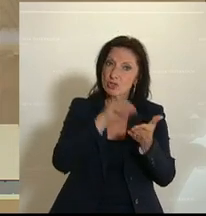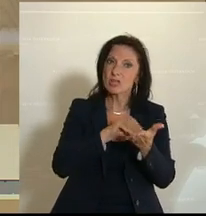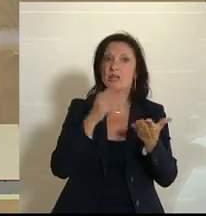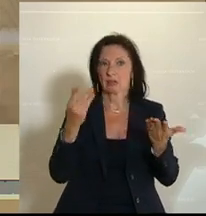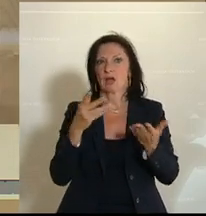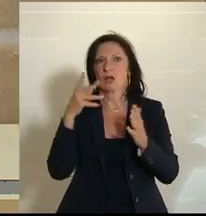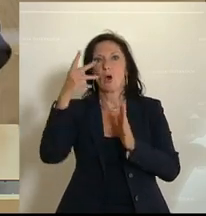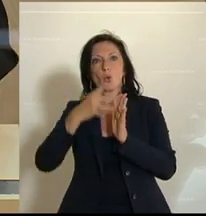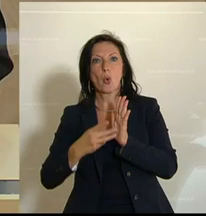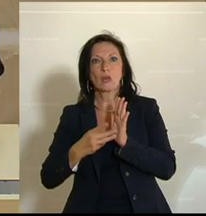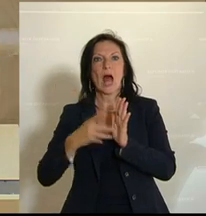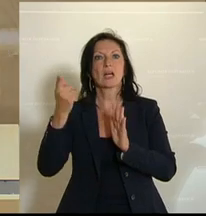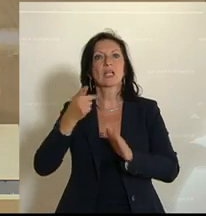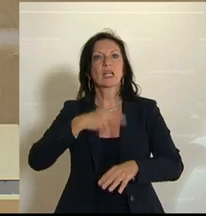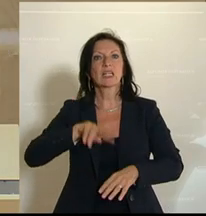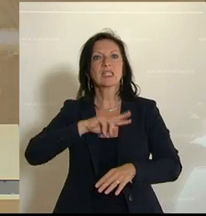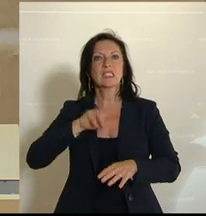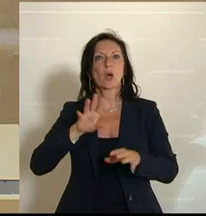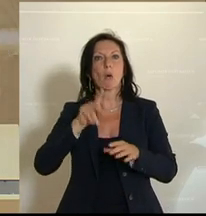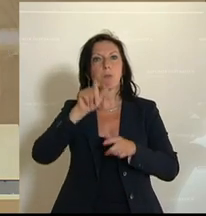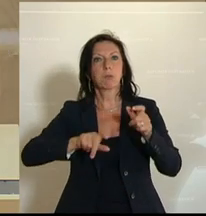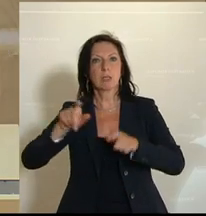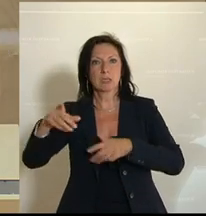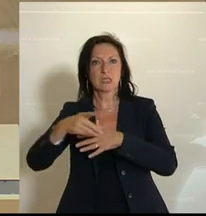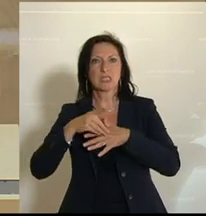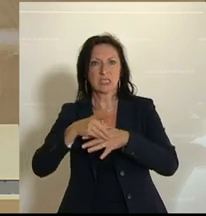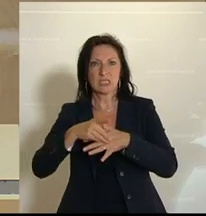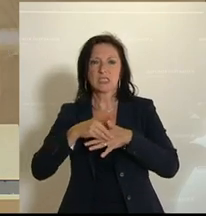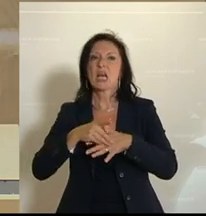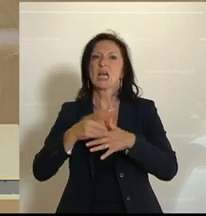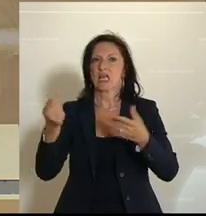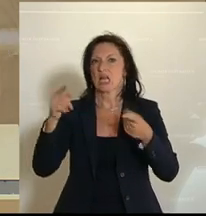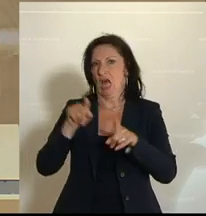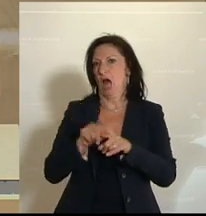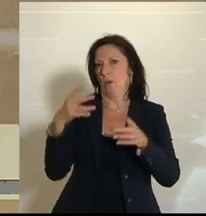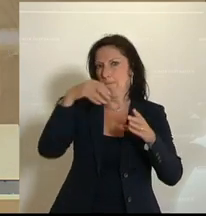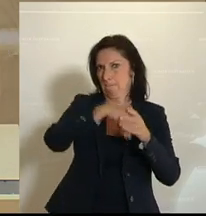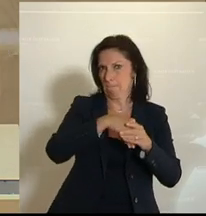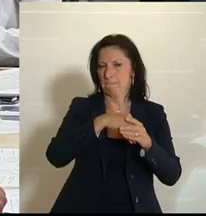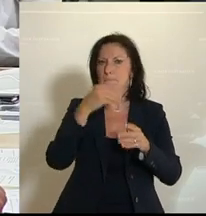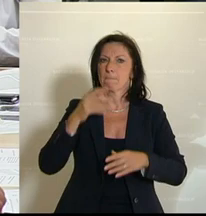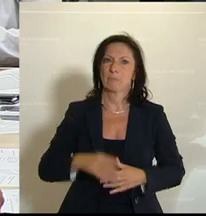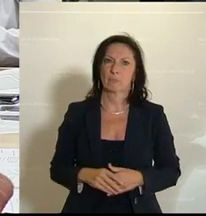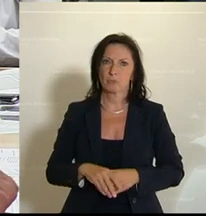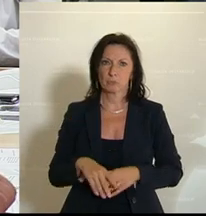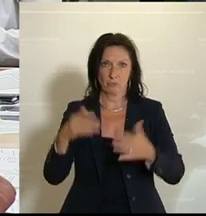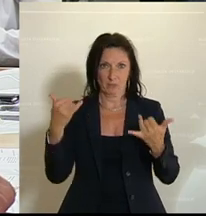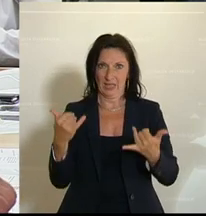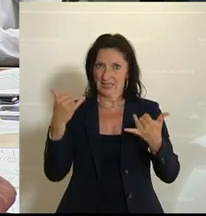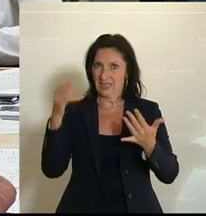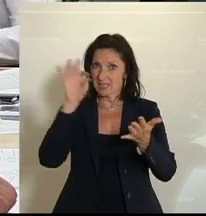Gutachten der Risikopatienten, dass die entsprechend auch geregelt sind. Abschließend, nachdem wir unter diesem